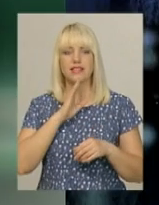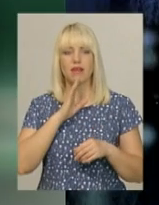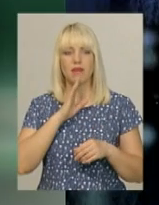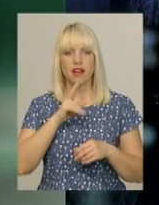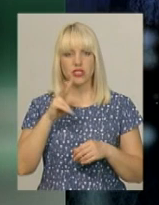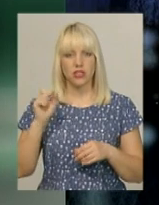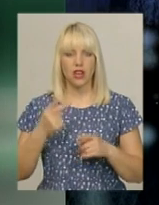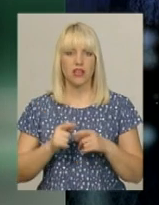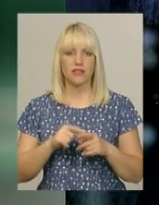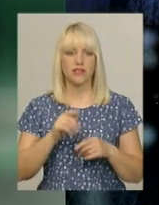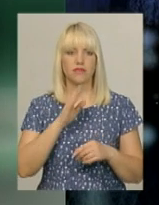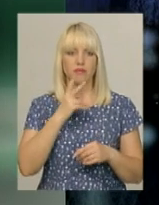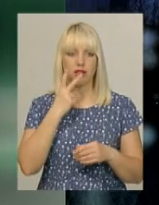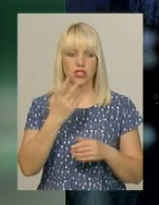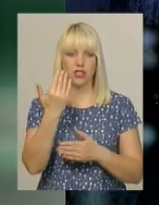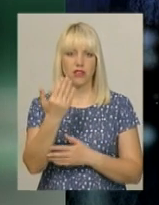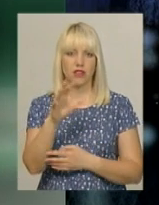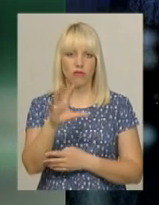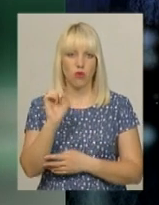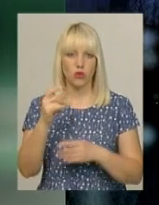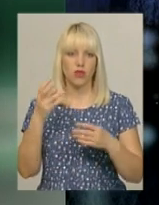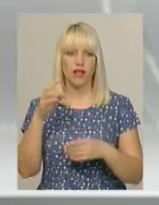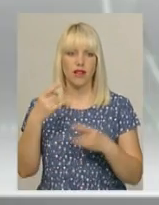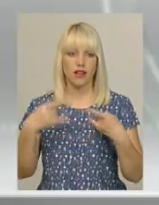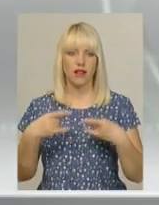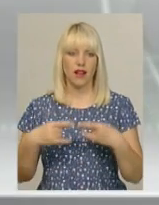Сікорська. Її фото ви зараз бачите на екрані.